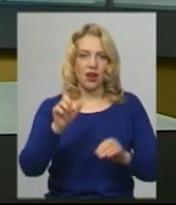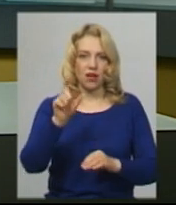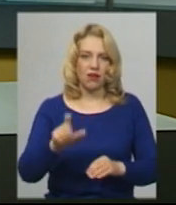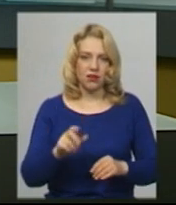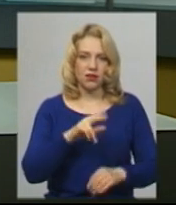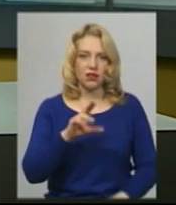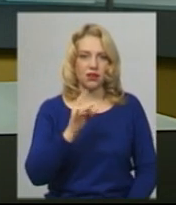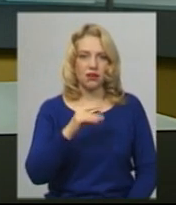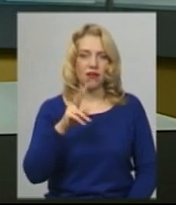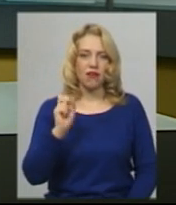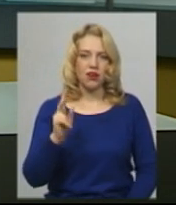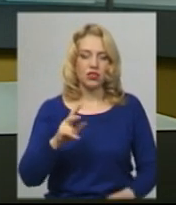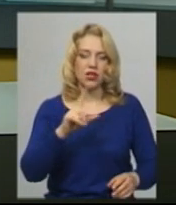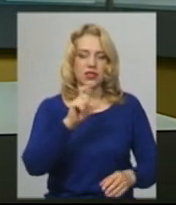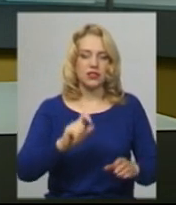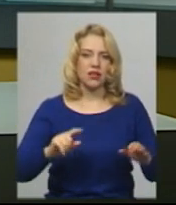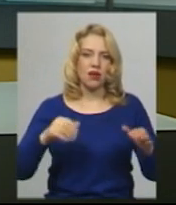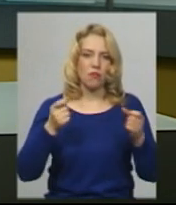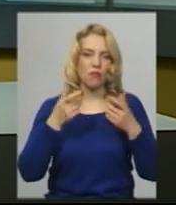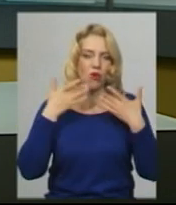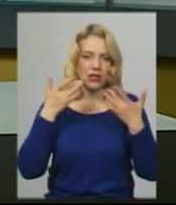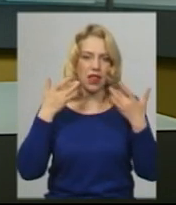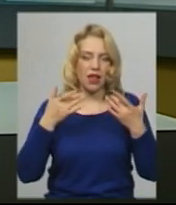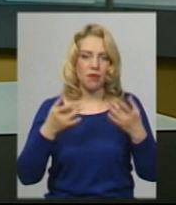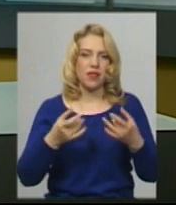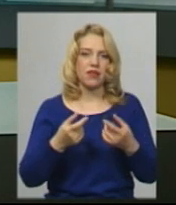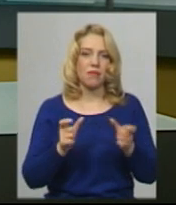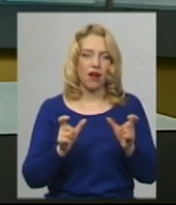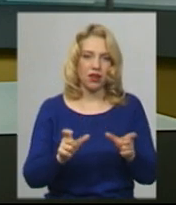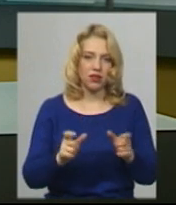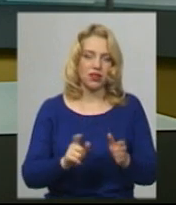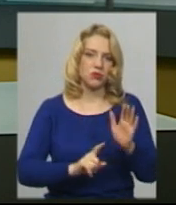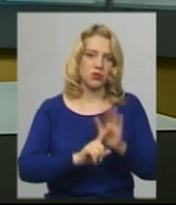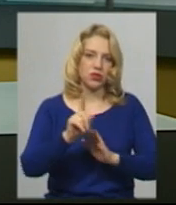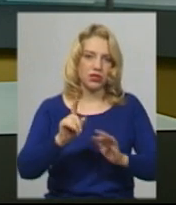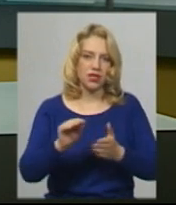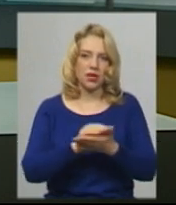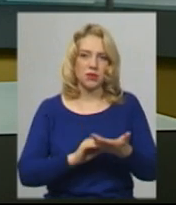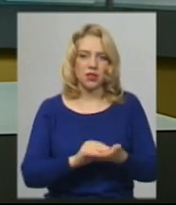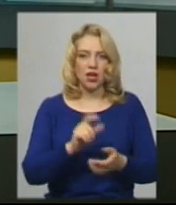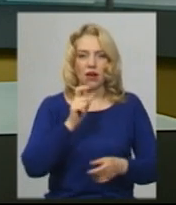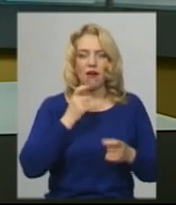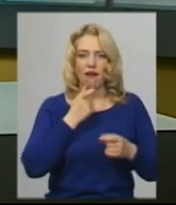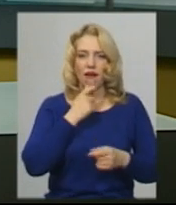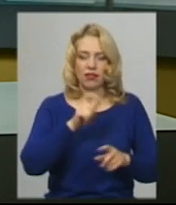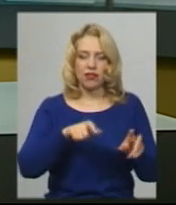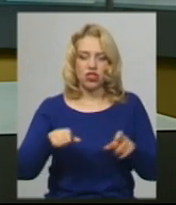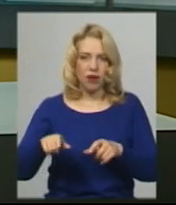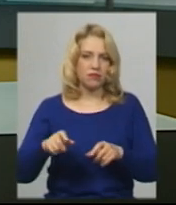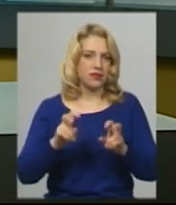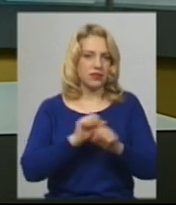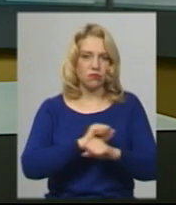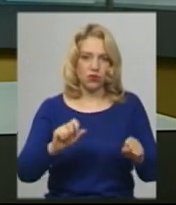Додає, із послабленням карантину оркестр відновив репетиції. Через те, що глядачам не можна перебувати у залі, вирішили